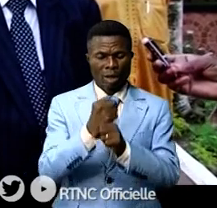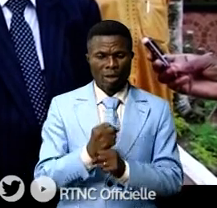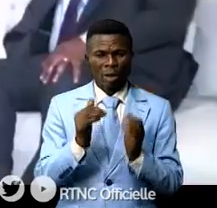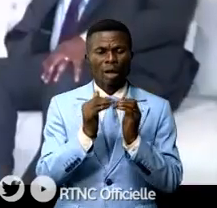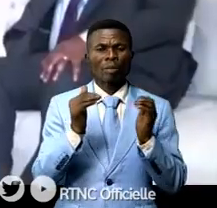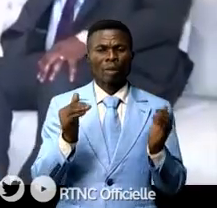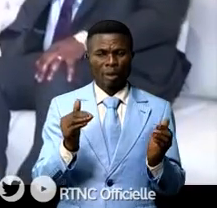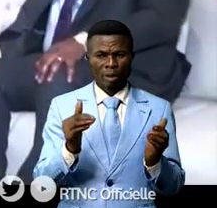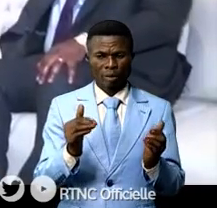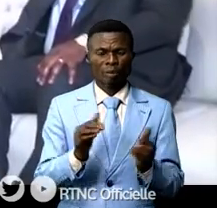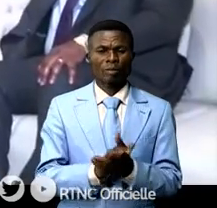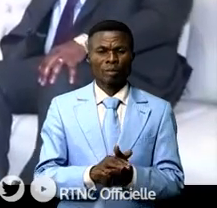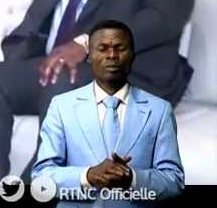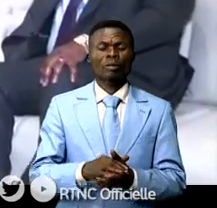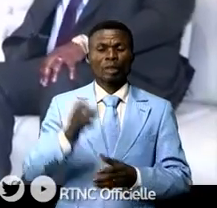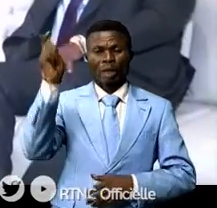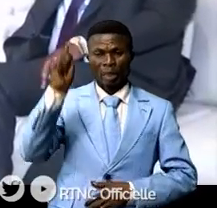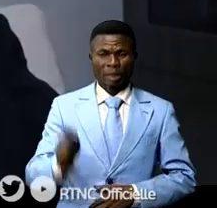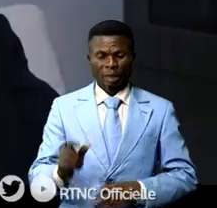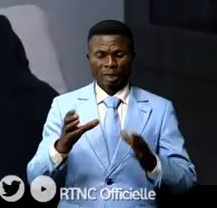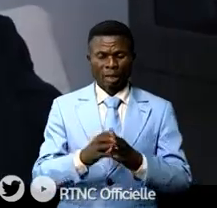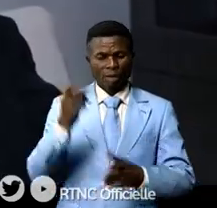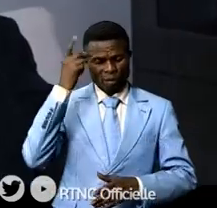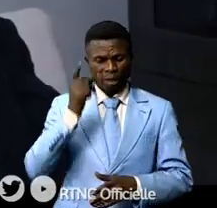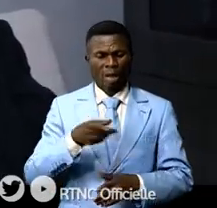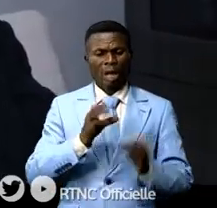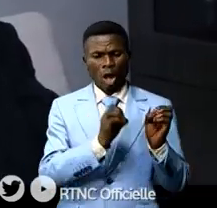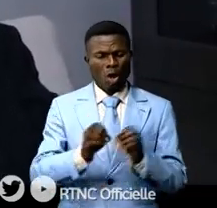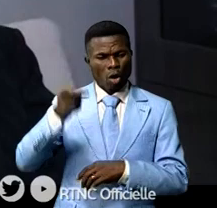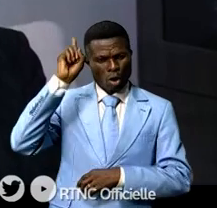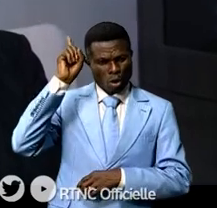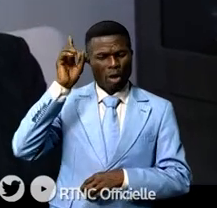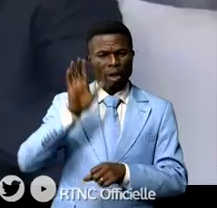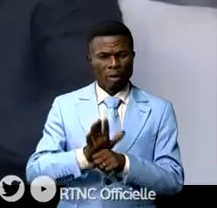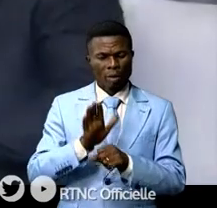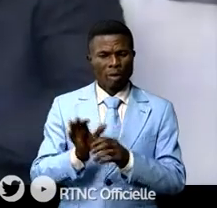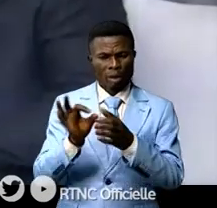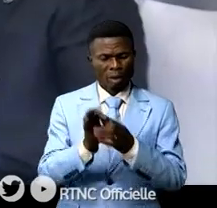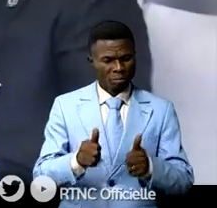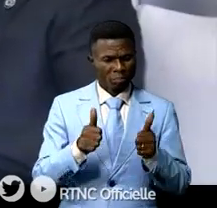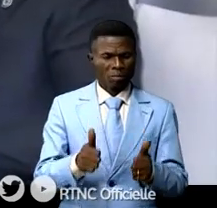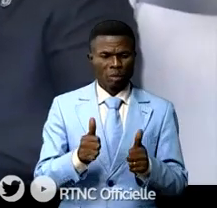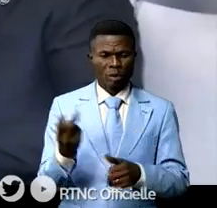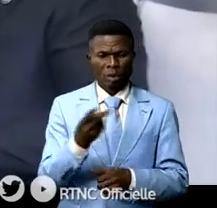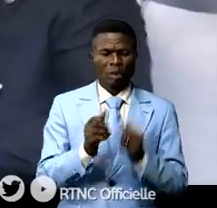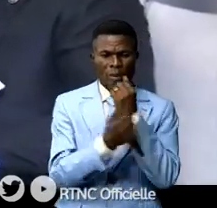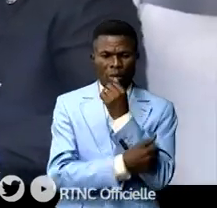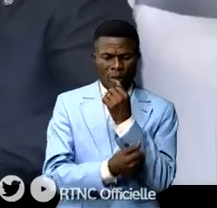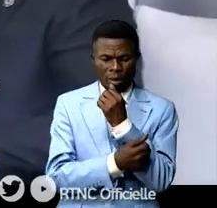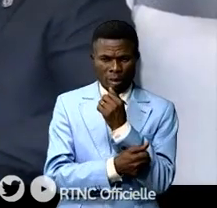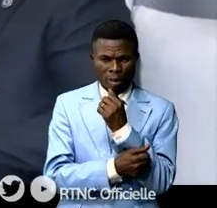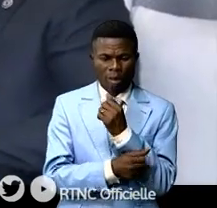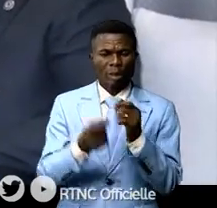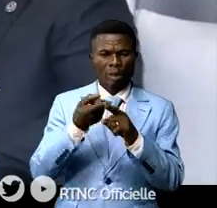la paix. Djamena et Kinshasa entretiennent depuis plusieurs décennies des relations bilatérales en tant que pays